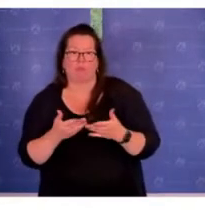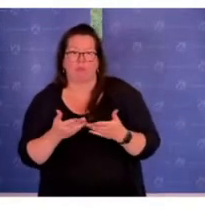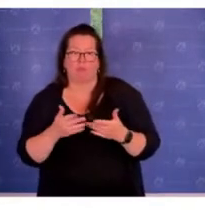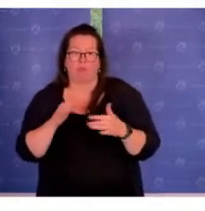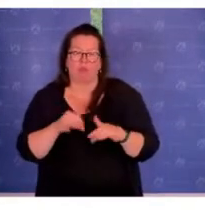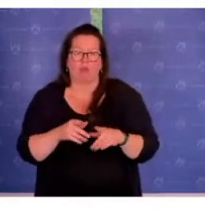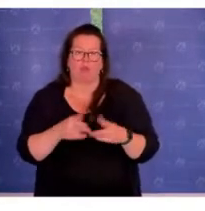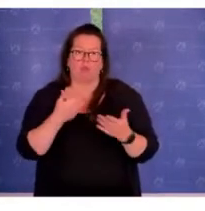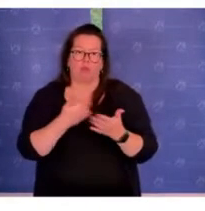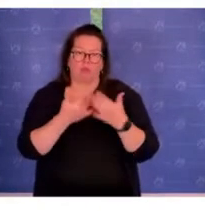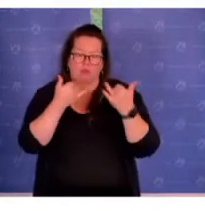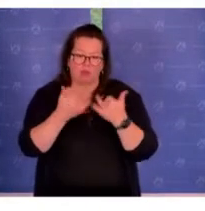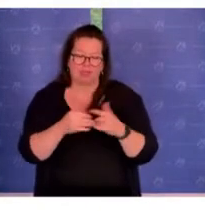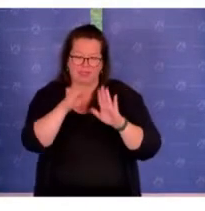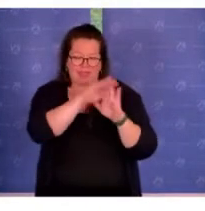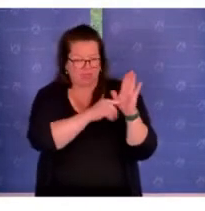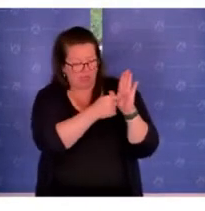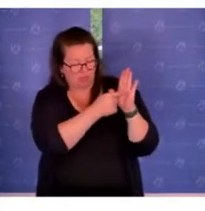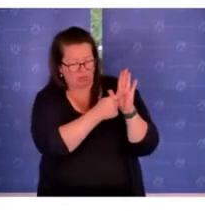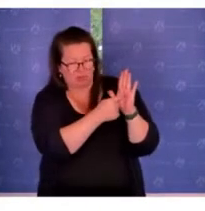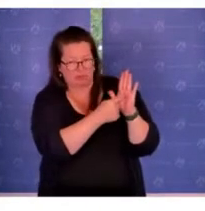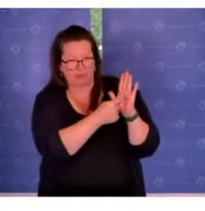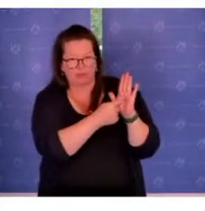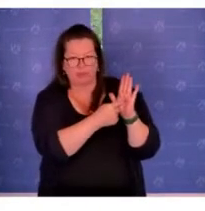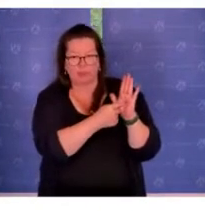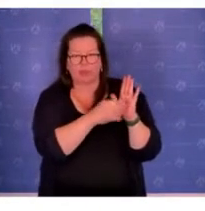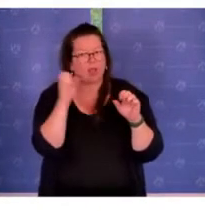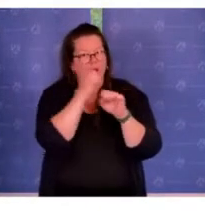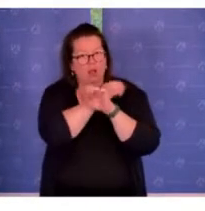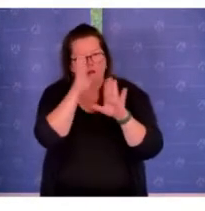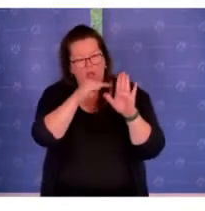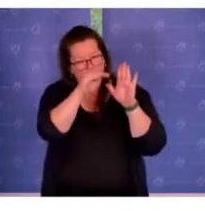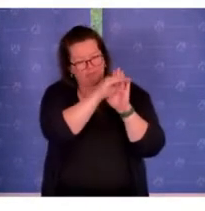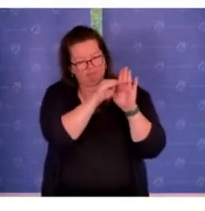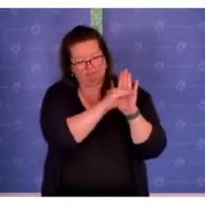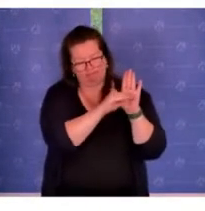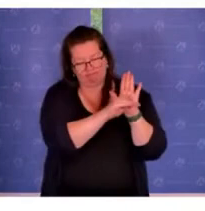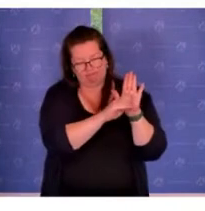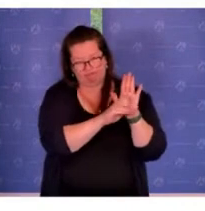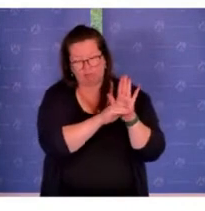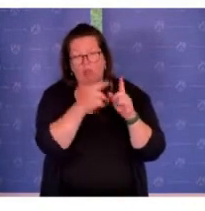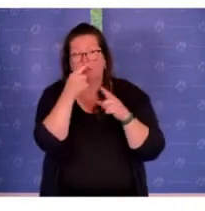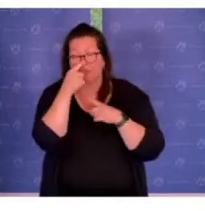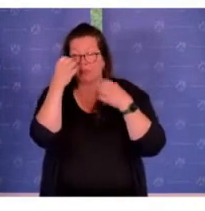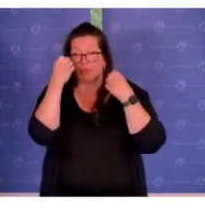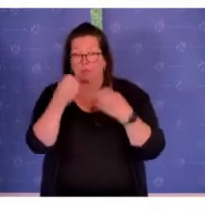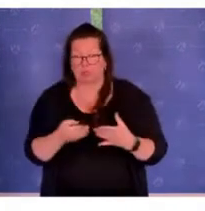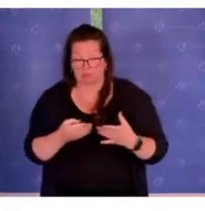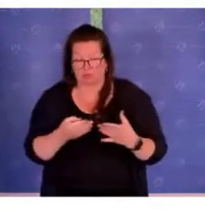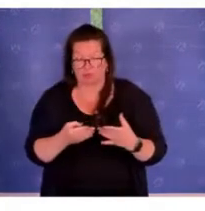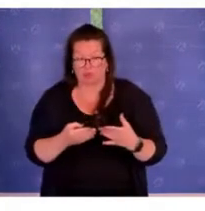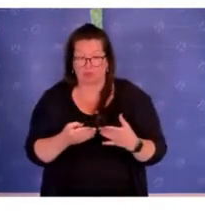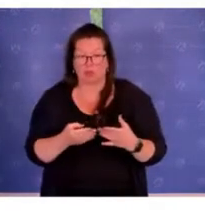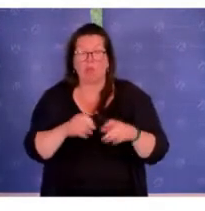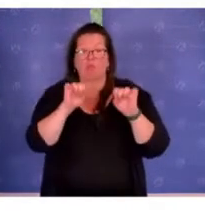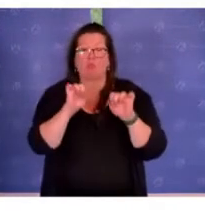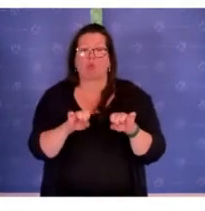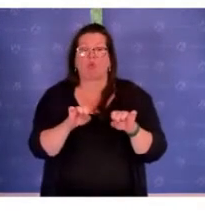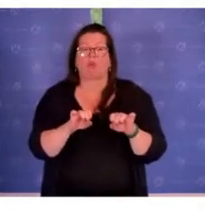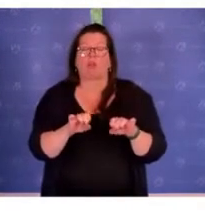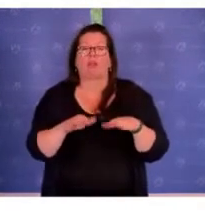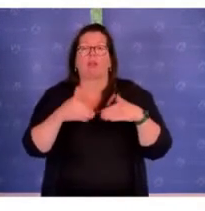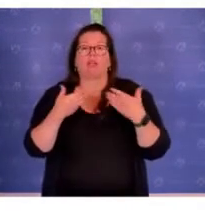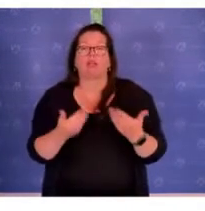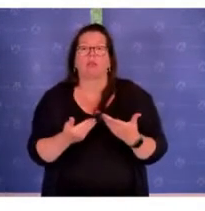an der Stelle jetzt auf der gesetzlichen Ebene da auch eine ganz klare Reglementierung gibt, die im Falle eines solchen Falles dann auch die Möglichkeit gibt,